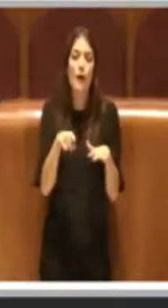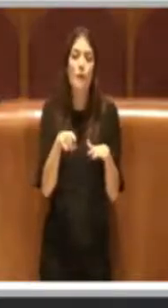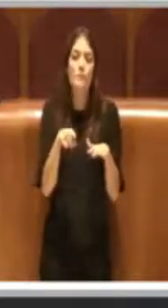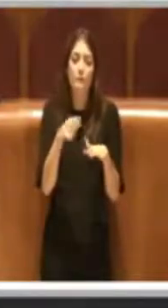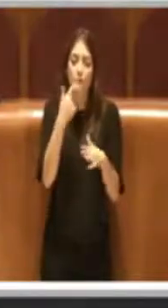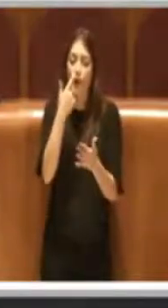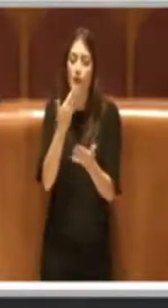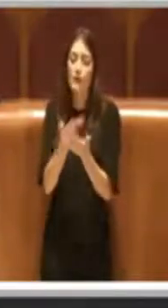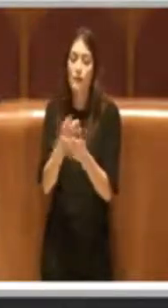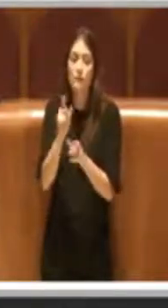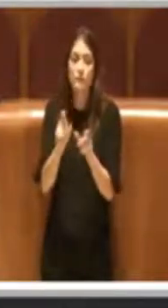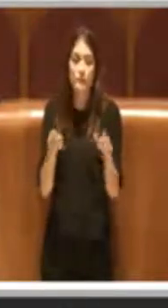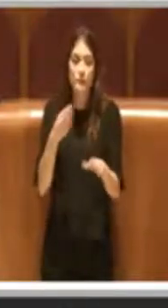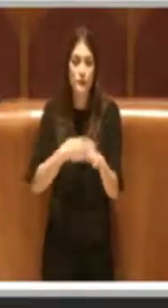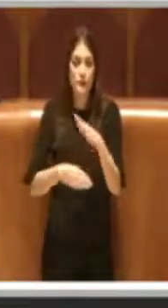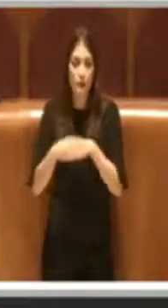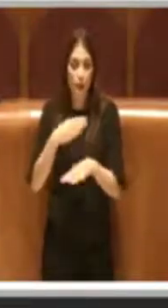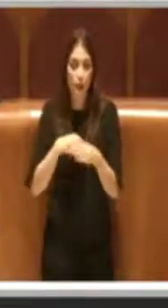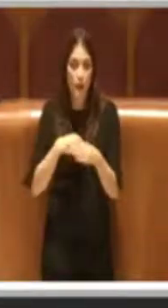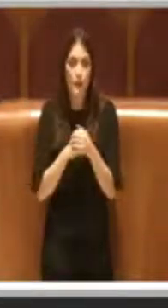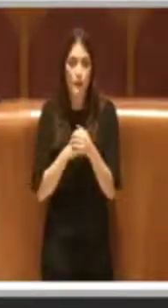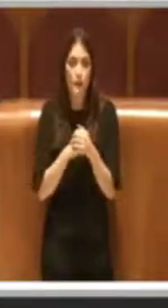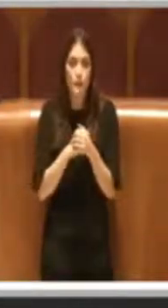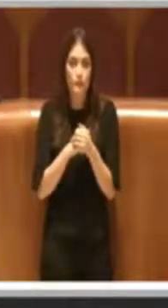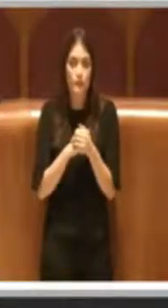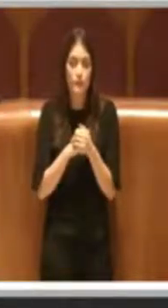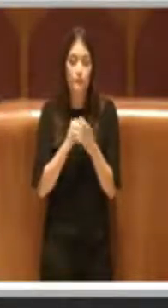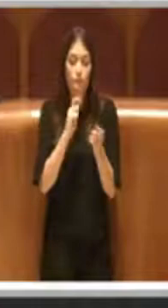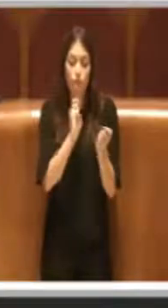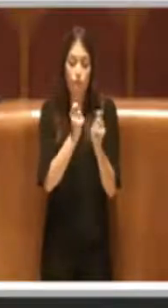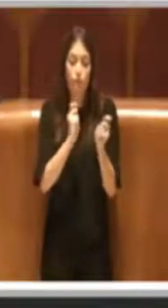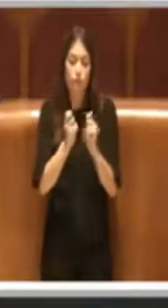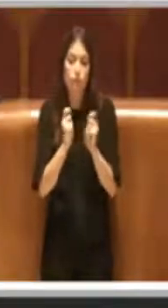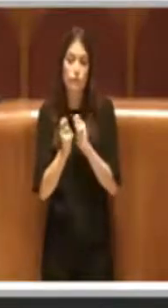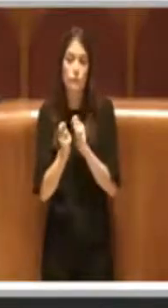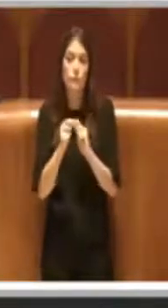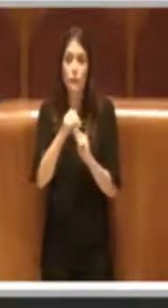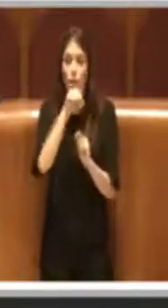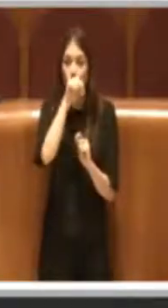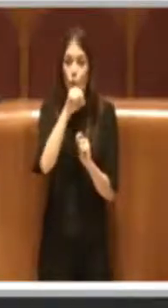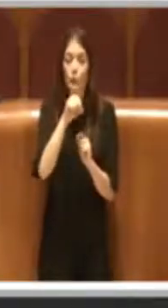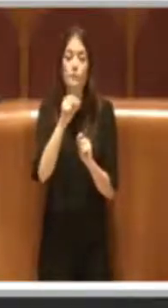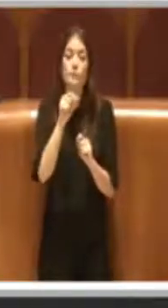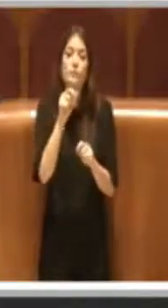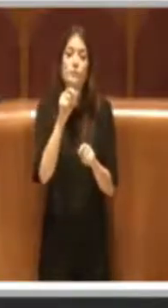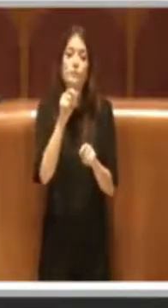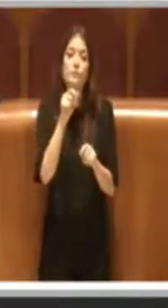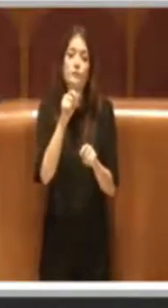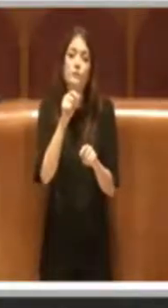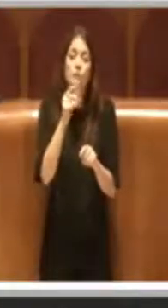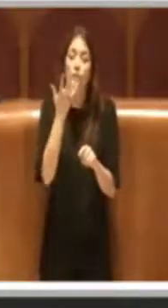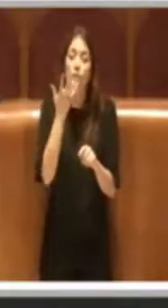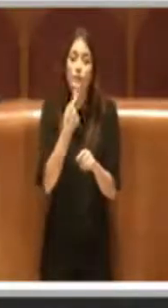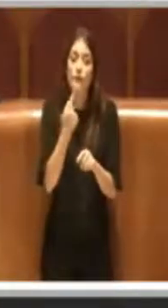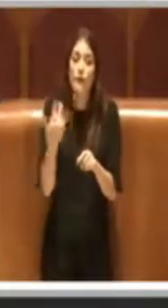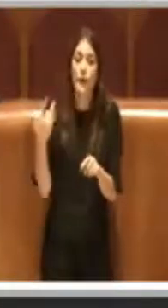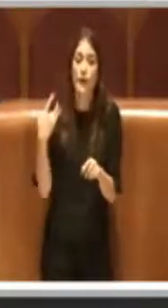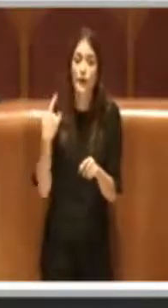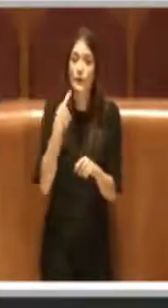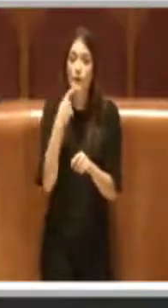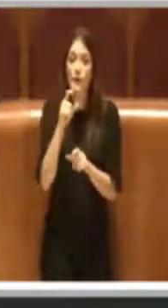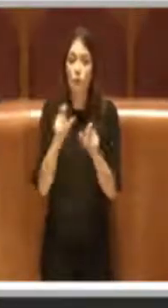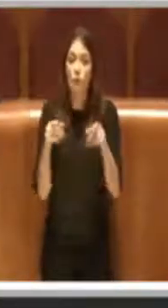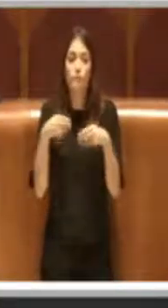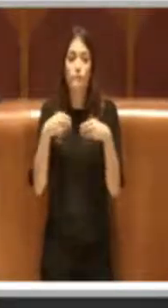rendendolo più flessibile e adatto alle mutate necessità. Grazie a tutti coloro che hanno contribuito nella realizzazione di questo